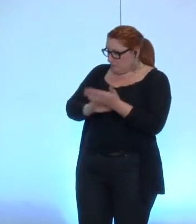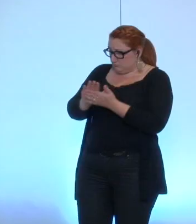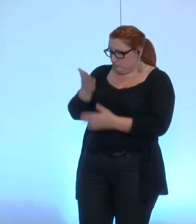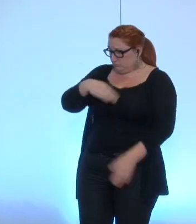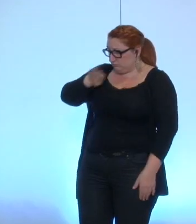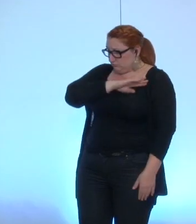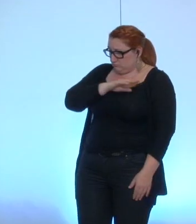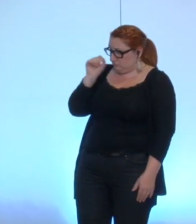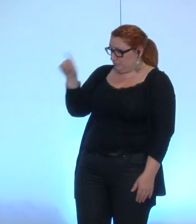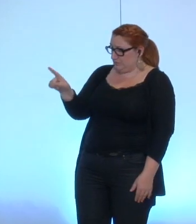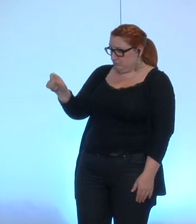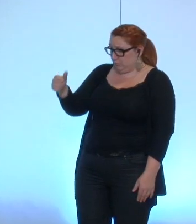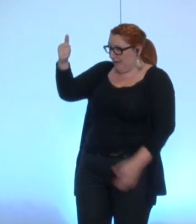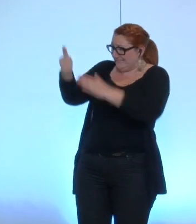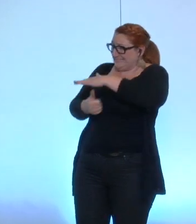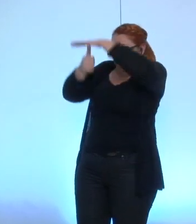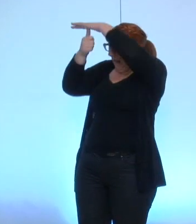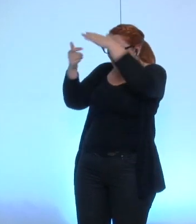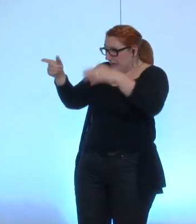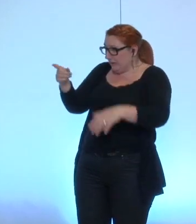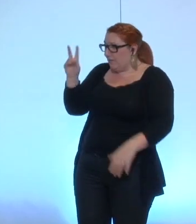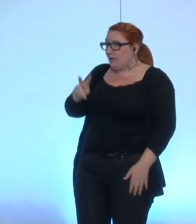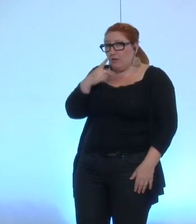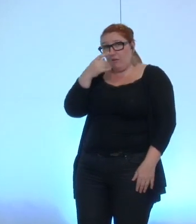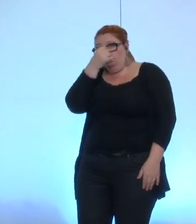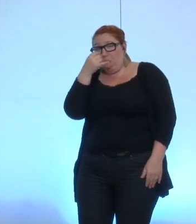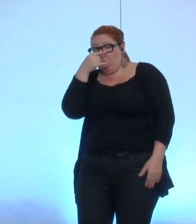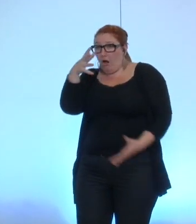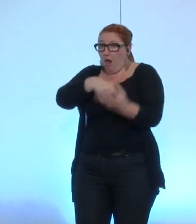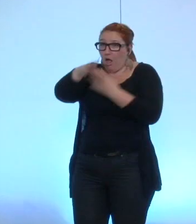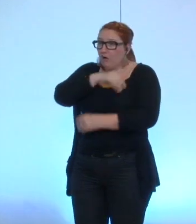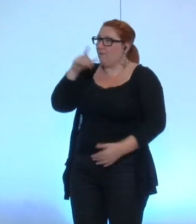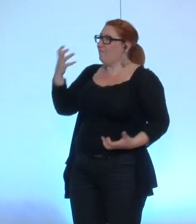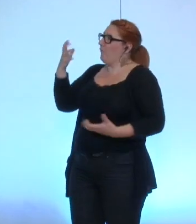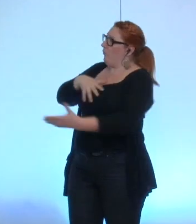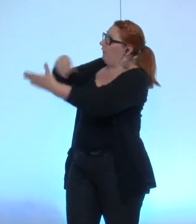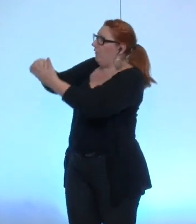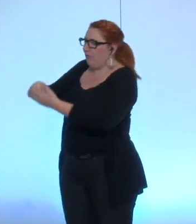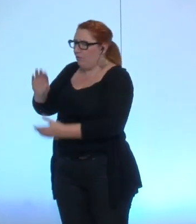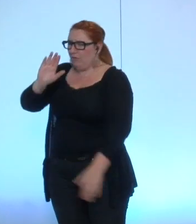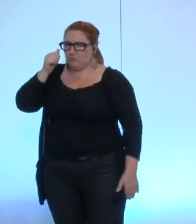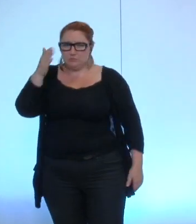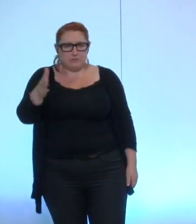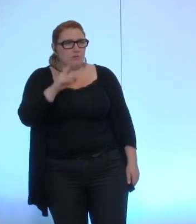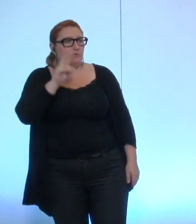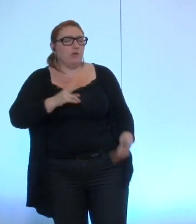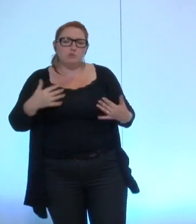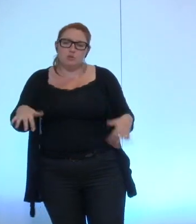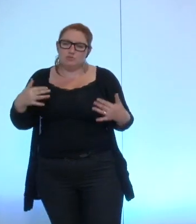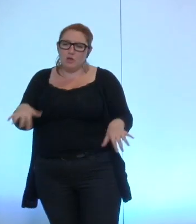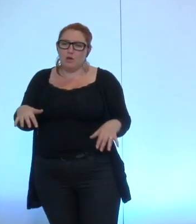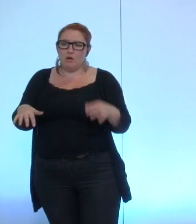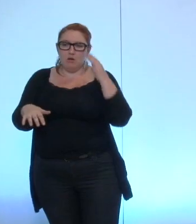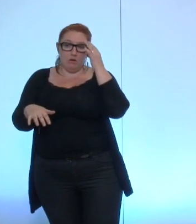responsabilité principale on ne pas jouer un jeu idiot et malsain de dire il faut qu'on y soit et faites nous de la place il y a déjà des